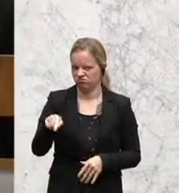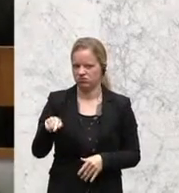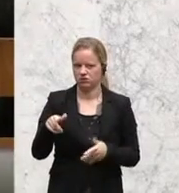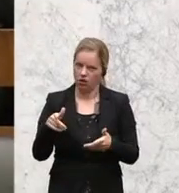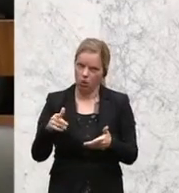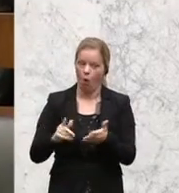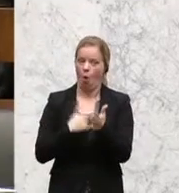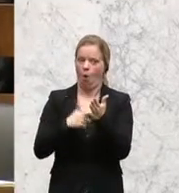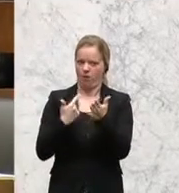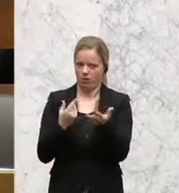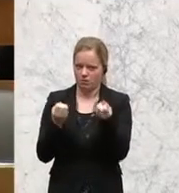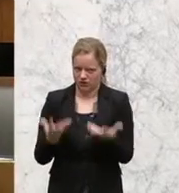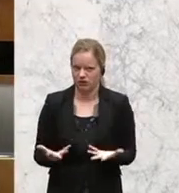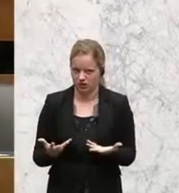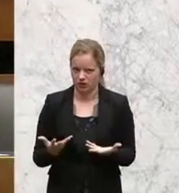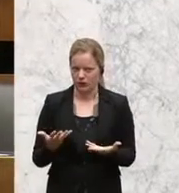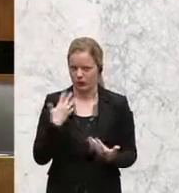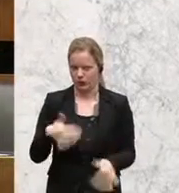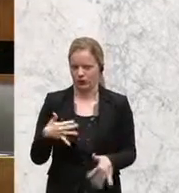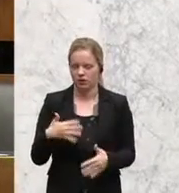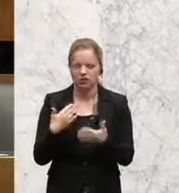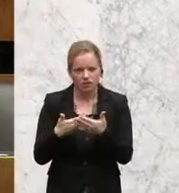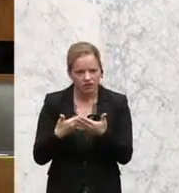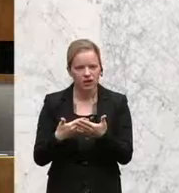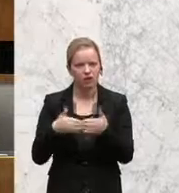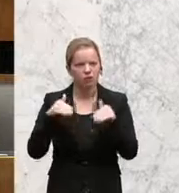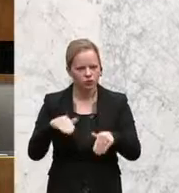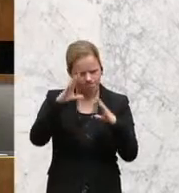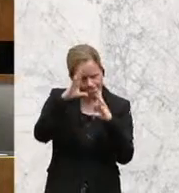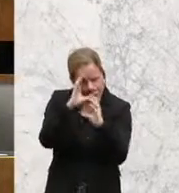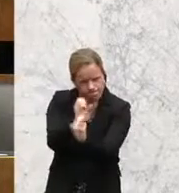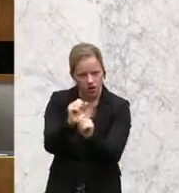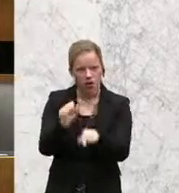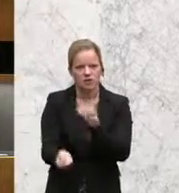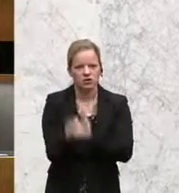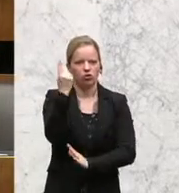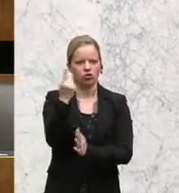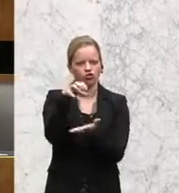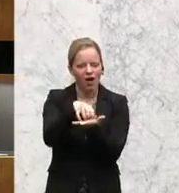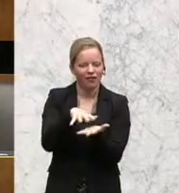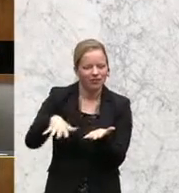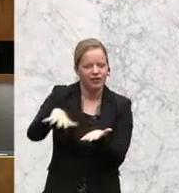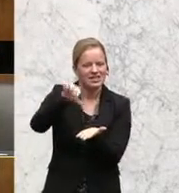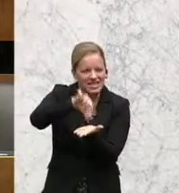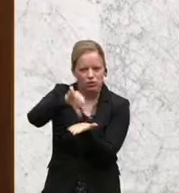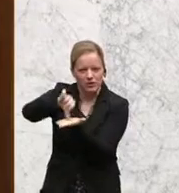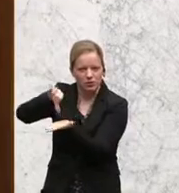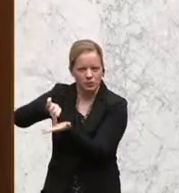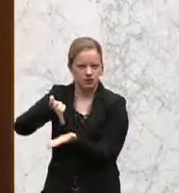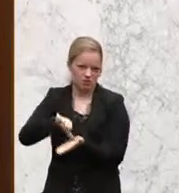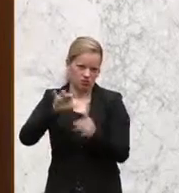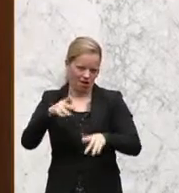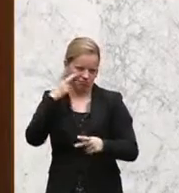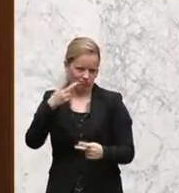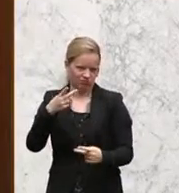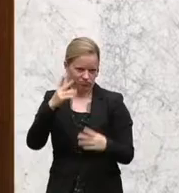wird es für uns notwendig sein, dieses Augenmerk insbesondere auch auf die urbanen Zentren zu legen. Wir haben deswegen